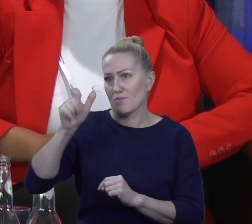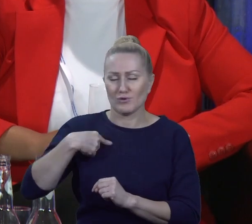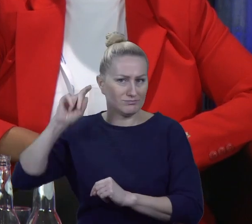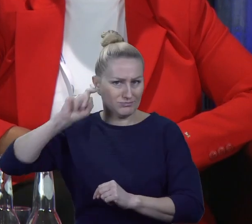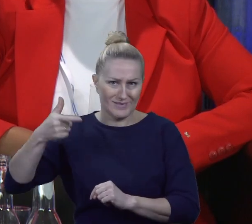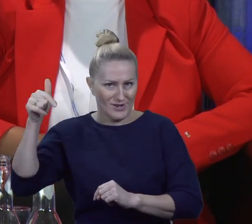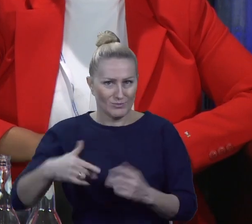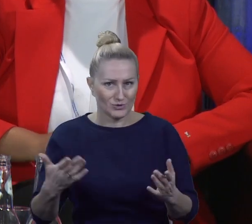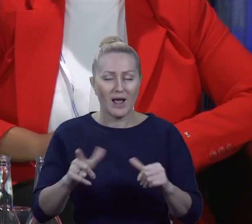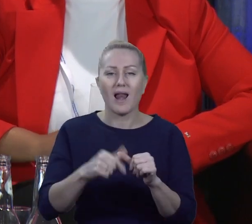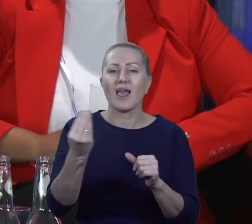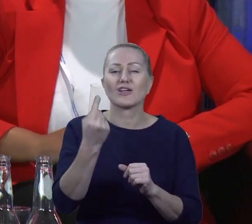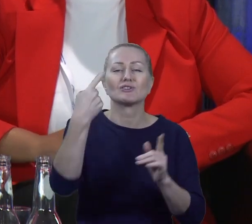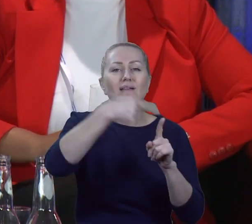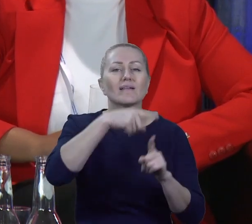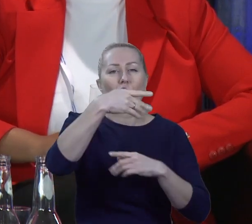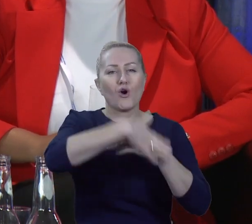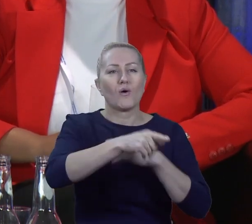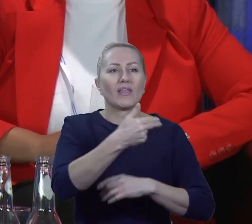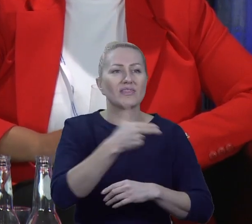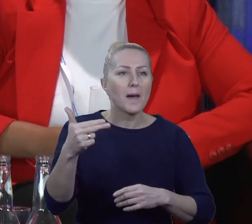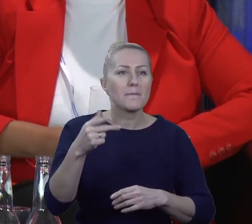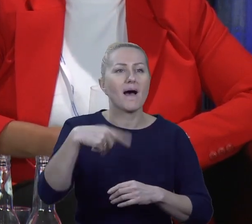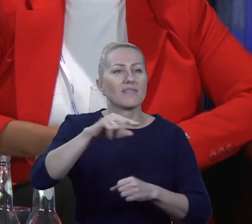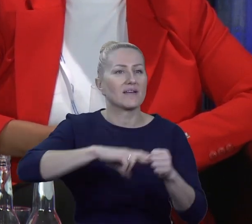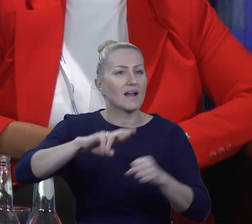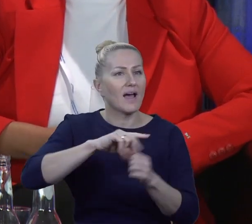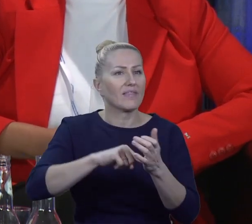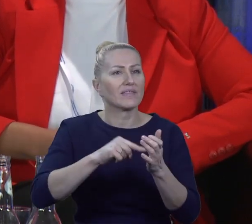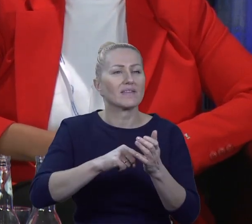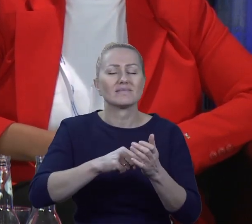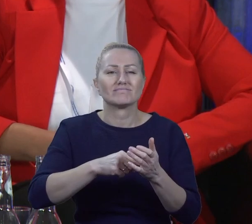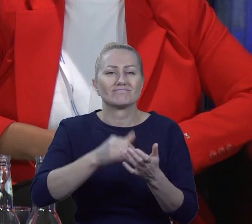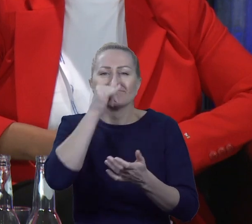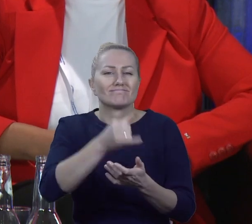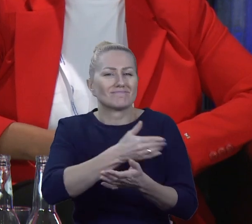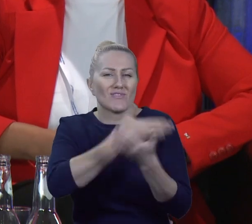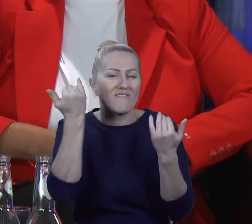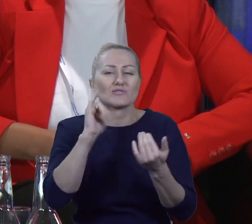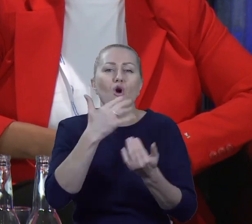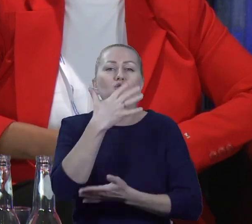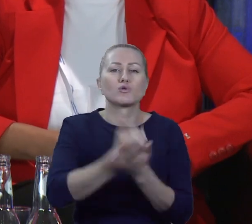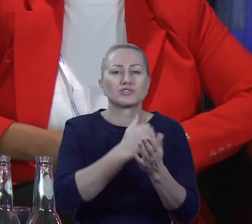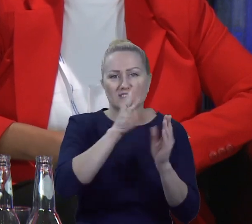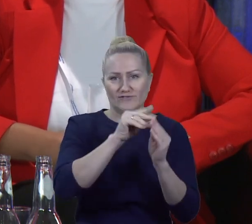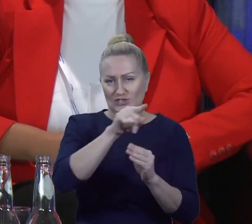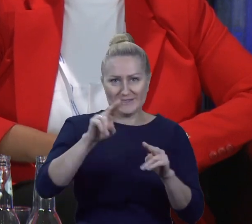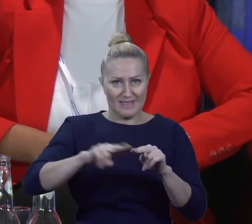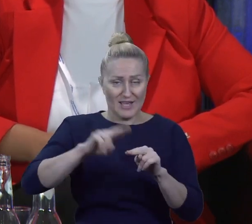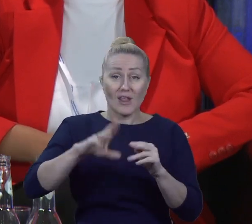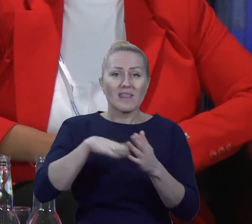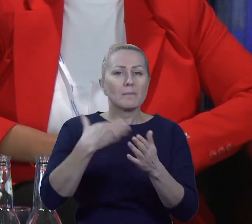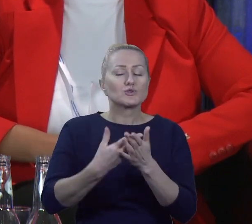kończąc jeszcze ten wątek radni nie potrafią dzisiaj do końca korzystać ze wszystkich instrumentów, bo na przykład kontrola